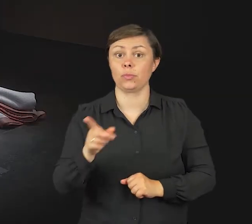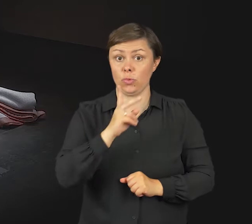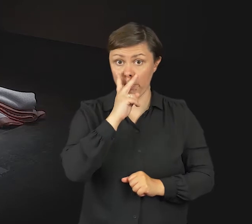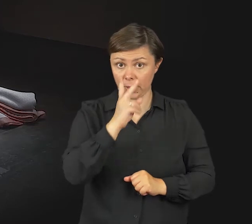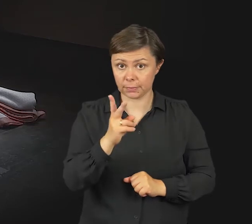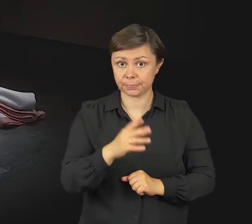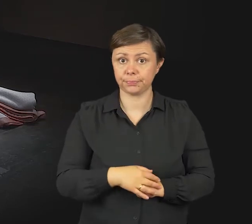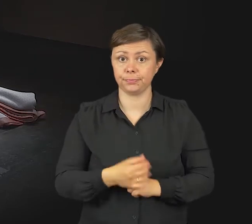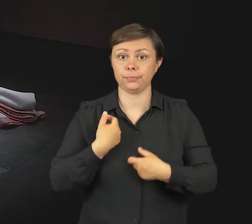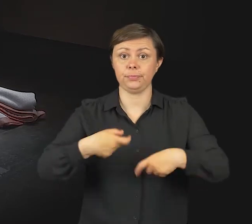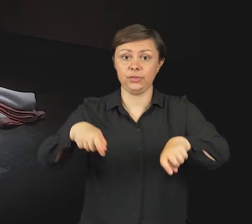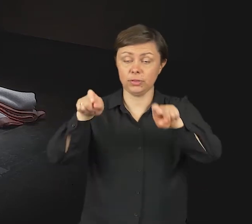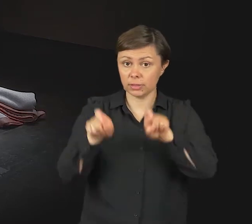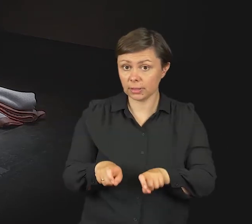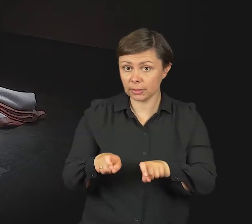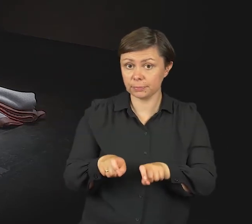Wsiadamy.